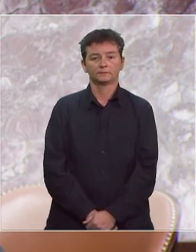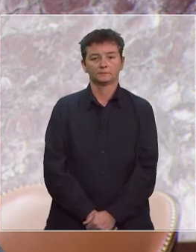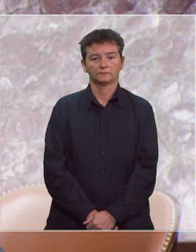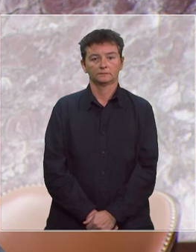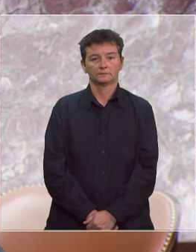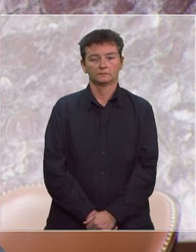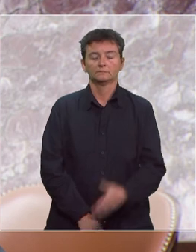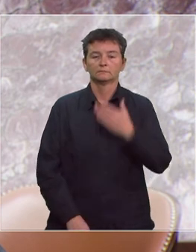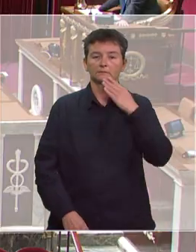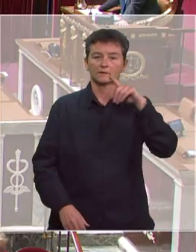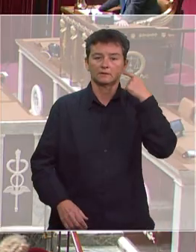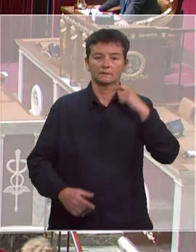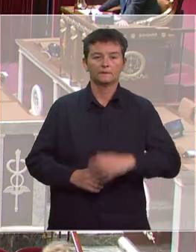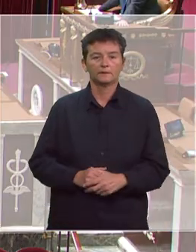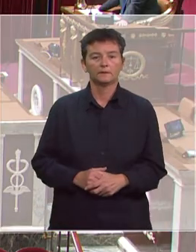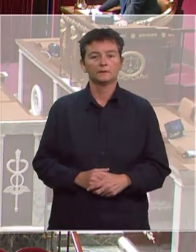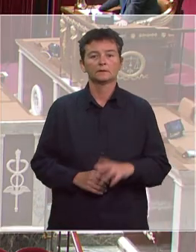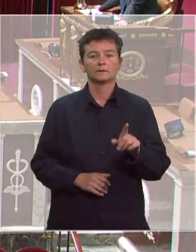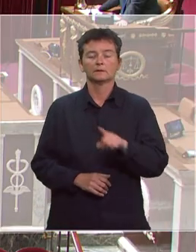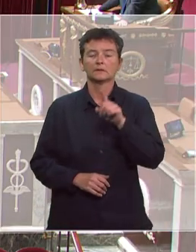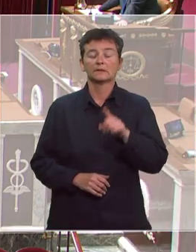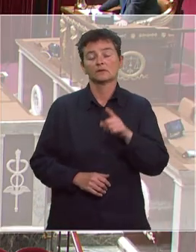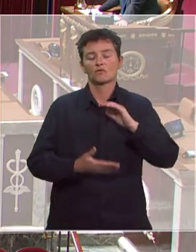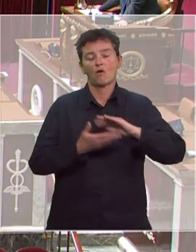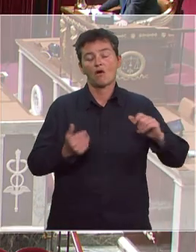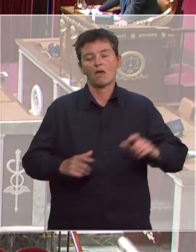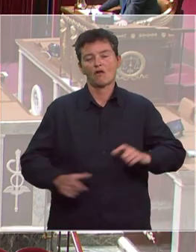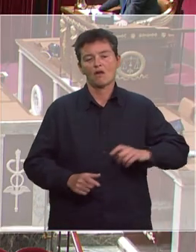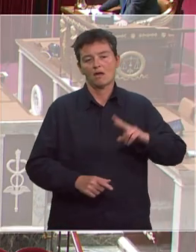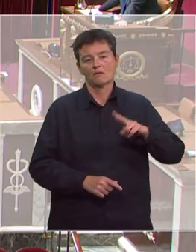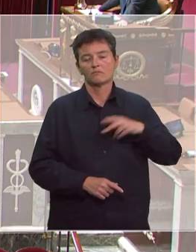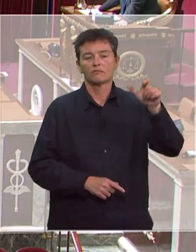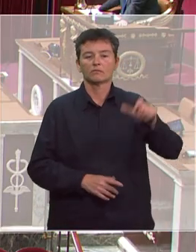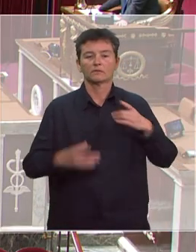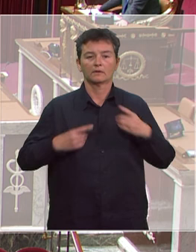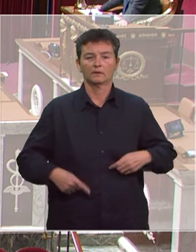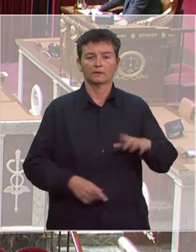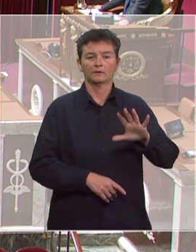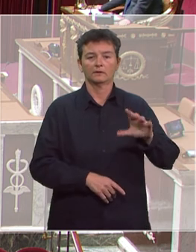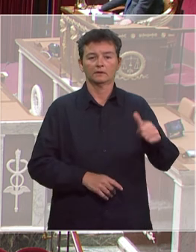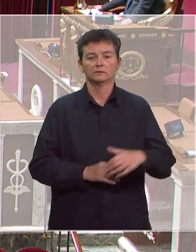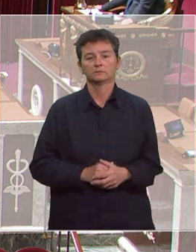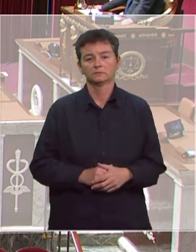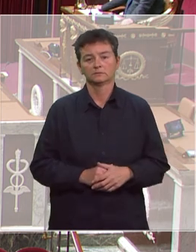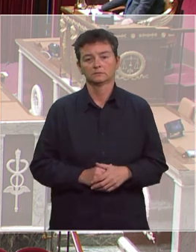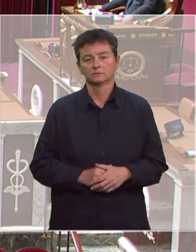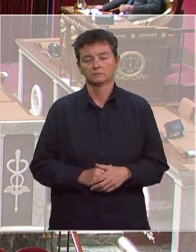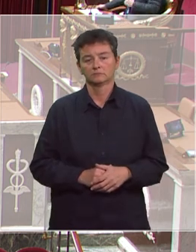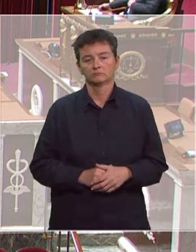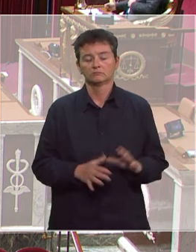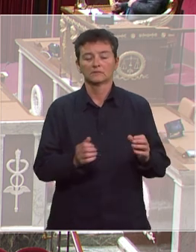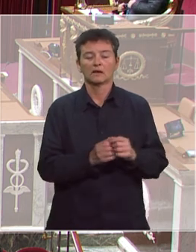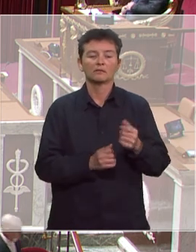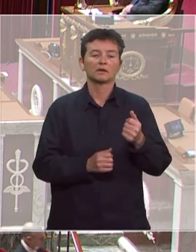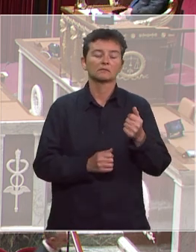Merci, monsieur le Président. Je pose ici la question de mon collègue Éric Girardin, député de la Marne, qui associe à cette question notre collègue